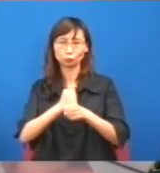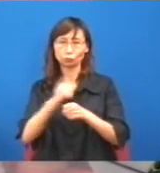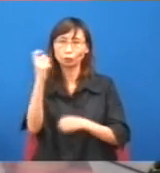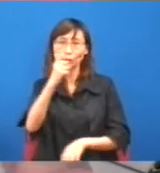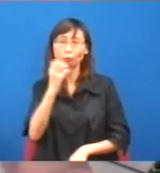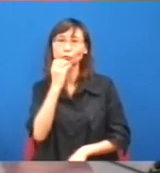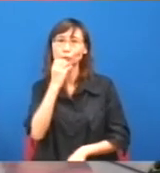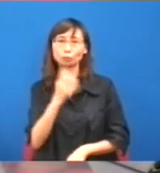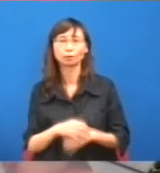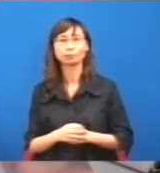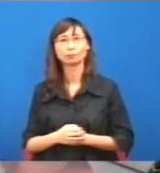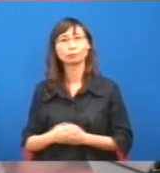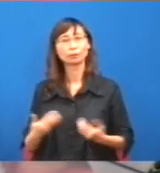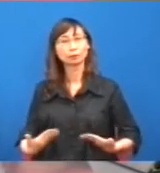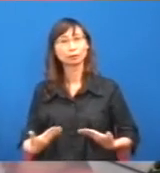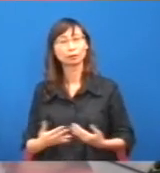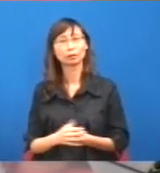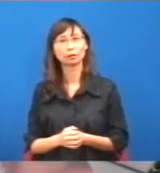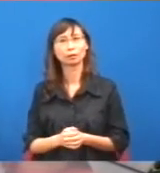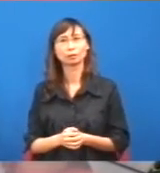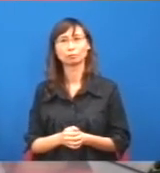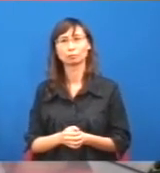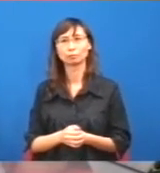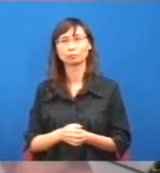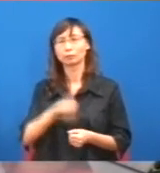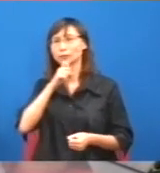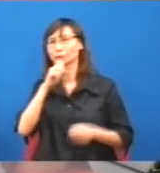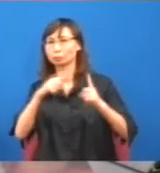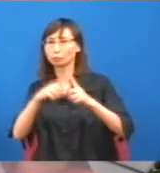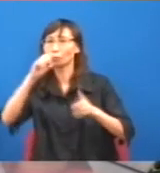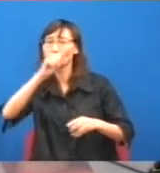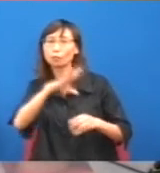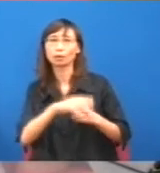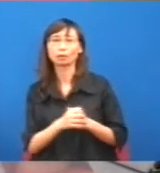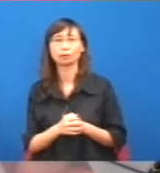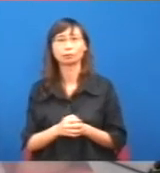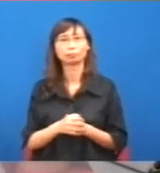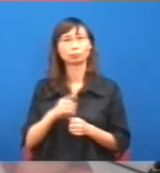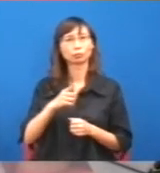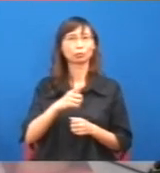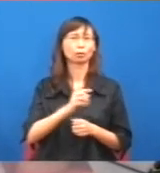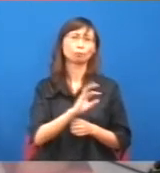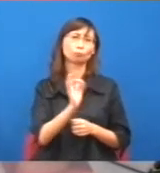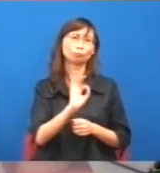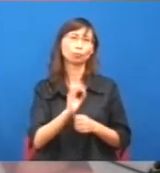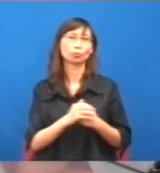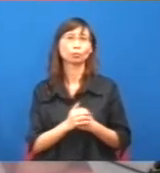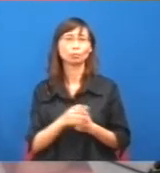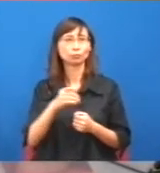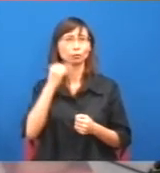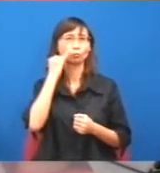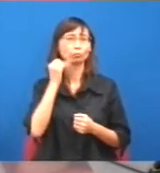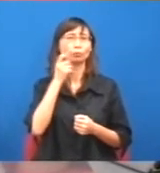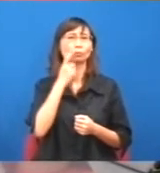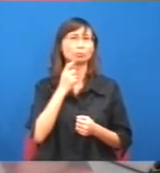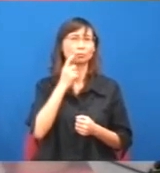現在被人兜口兜面掛斷,有無,即是說人無恥則天下無敵,人下流則與無